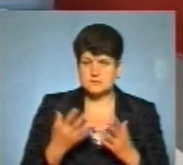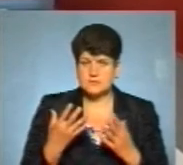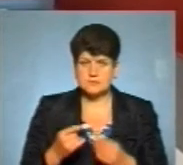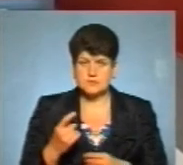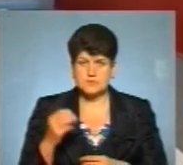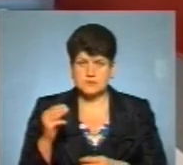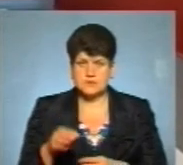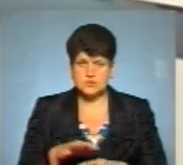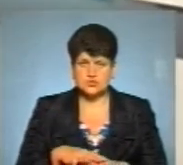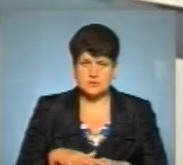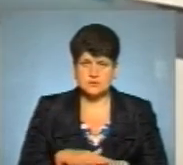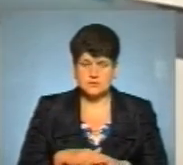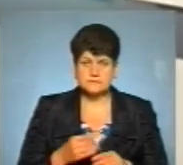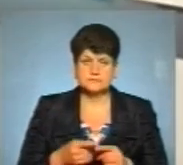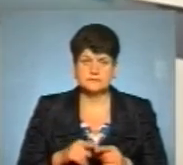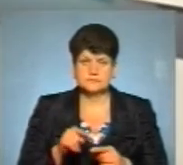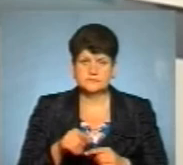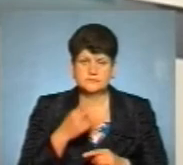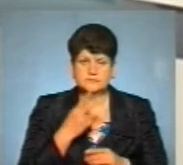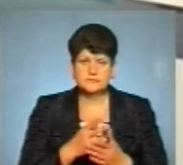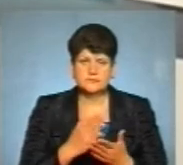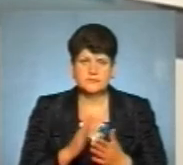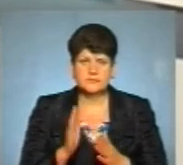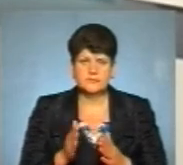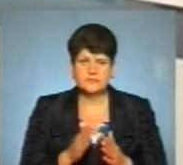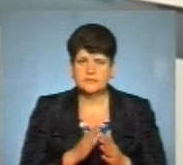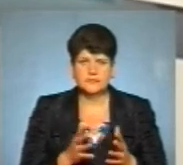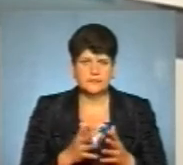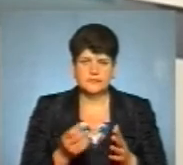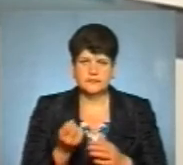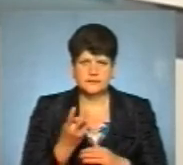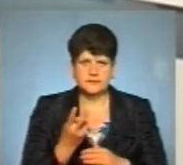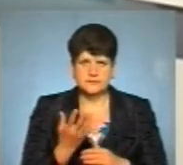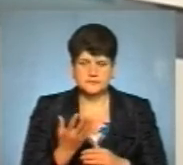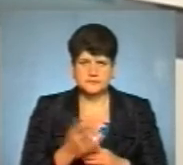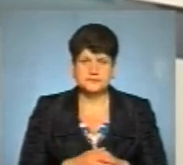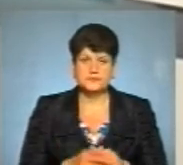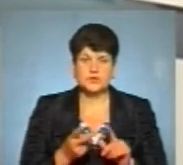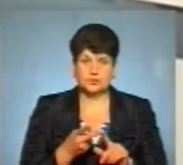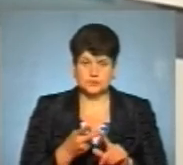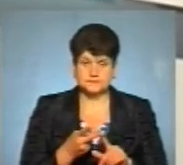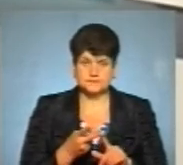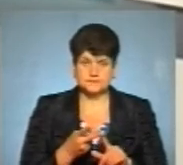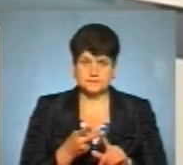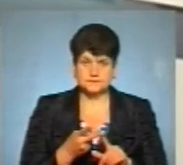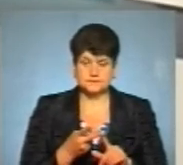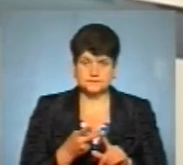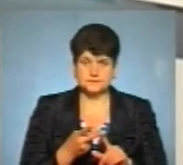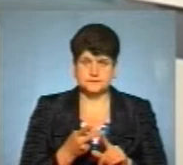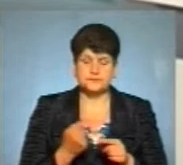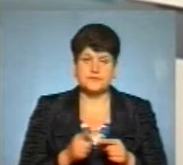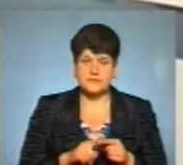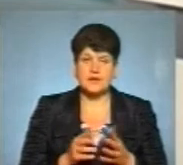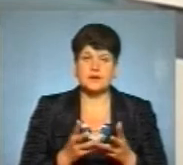тисяч населення. Цей показник має бути не більше 12. Другий критерій – це кількість